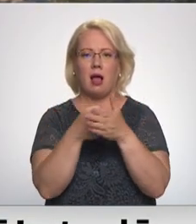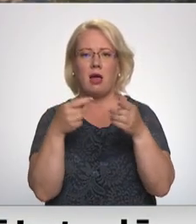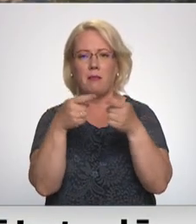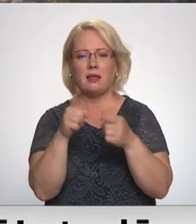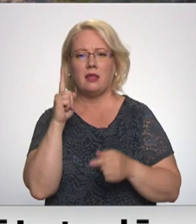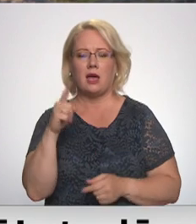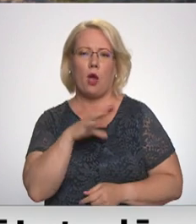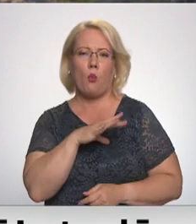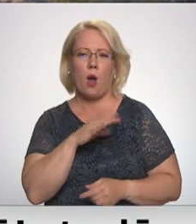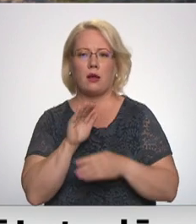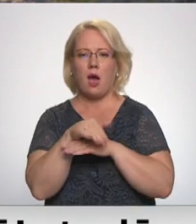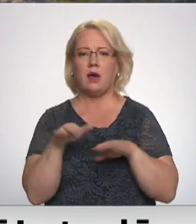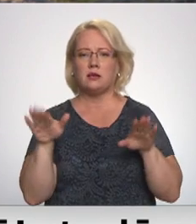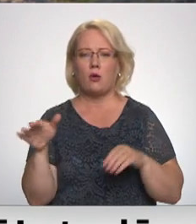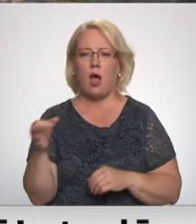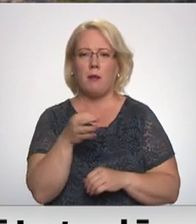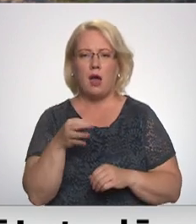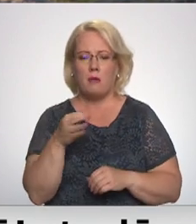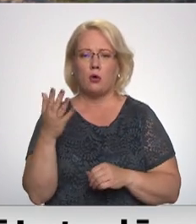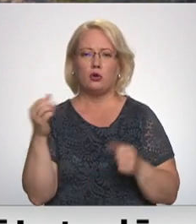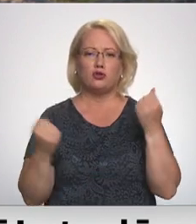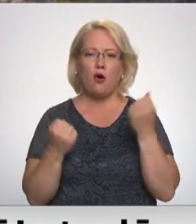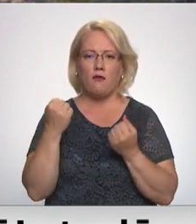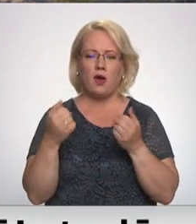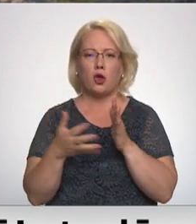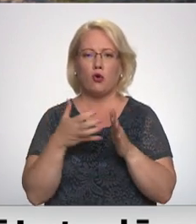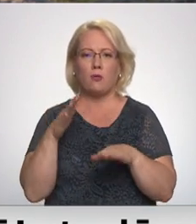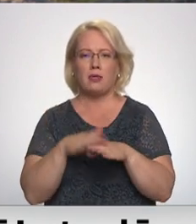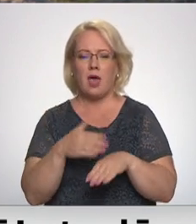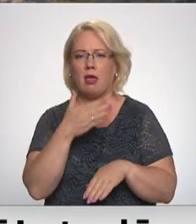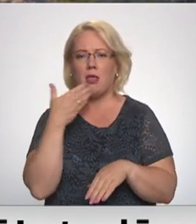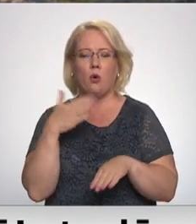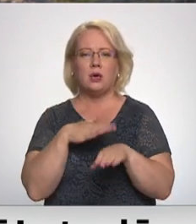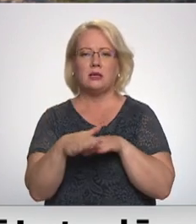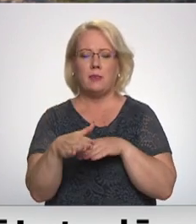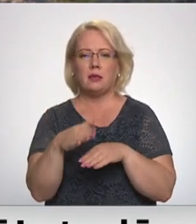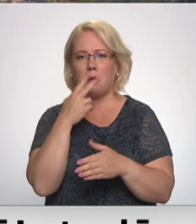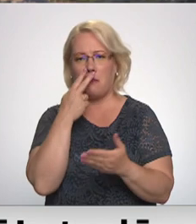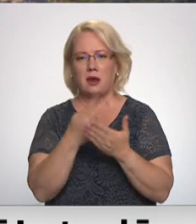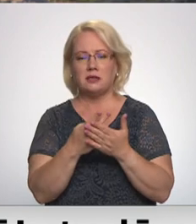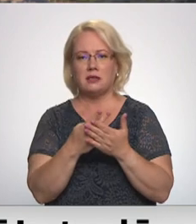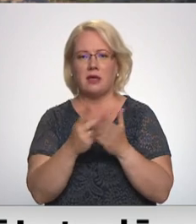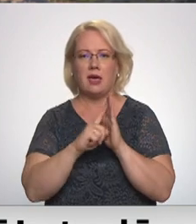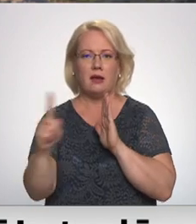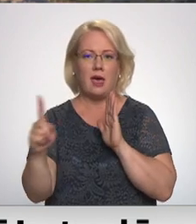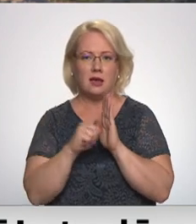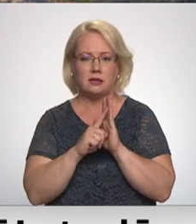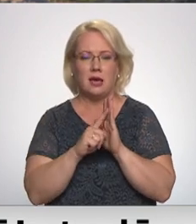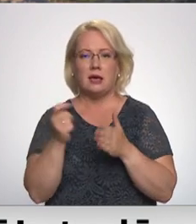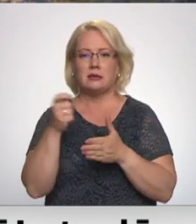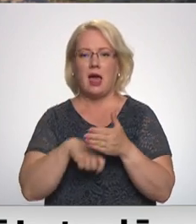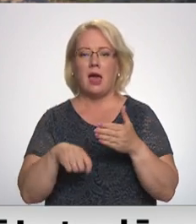aizkrauklis apkājumē, kur šoferu trūkuma dēļ netiek izpildīti daudzi paradzētie autobusu reisi. Slēgtīja vairāk reisi